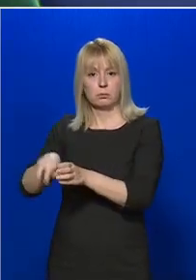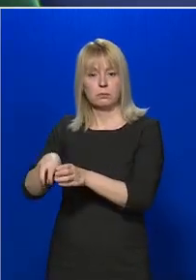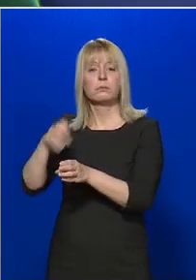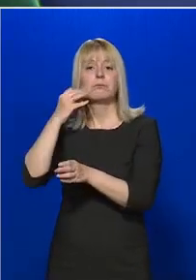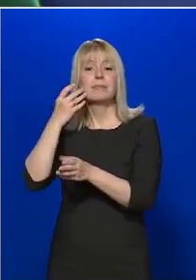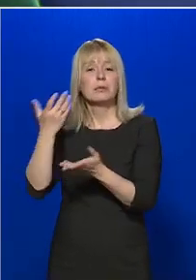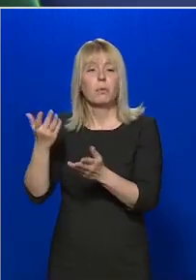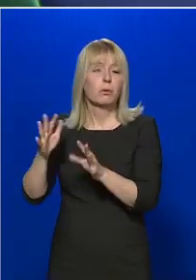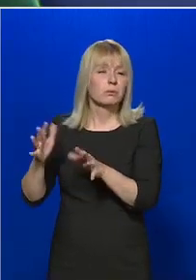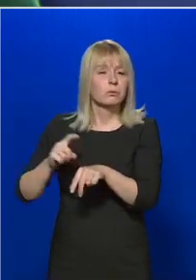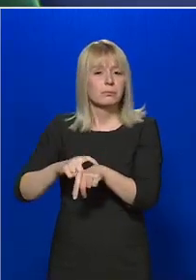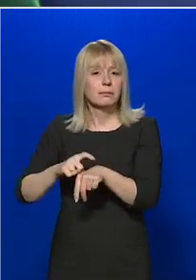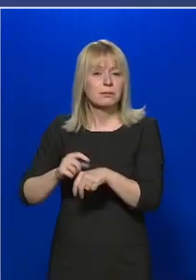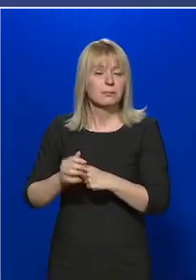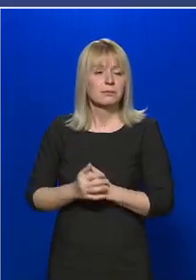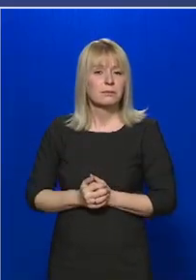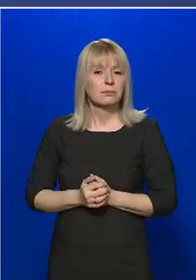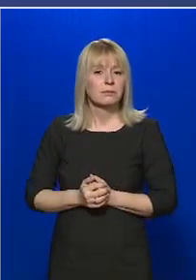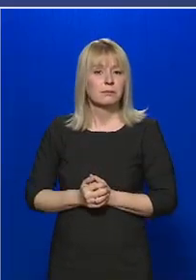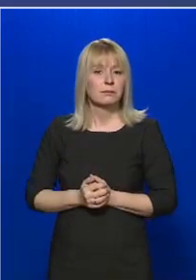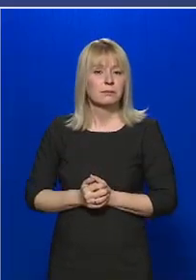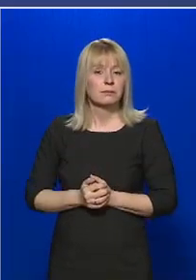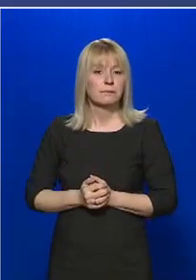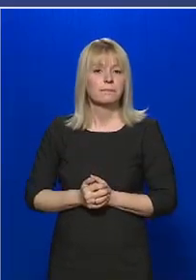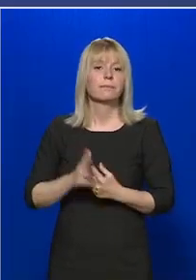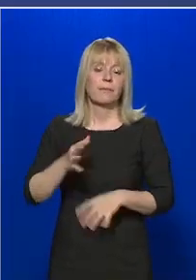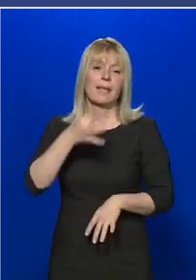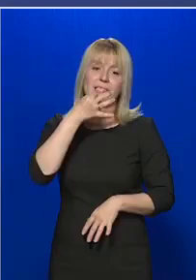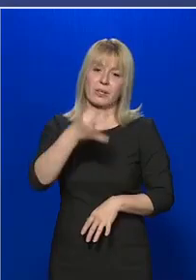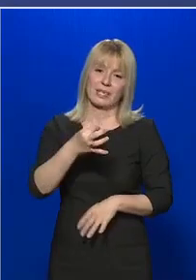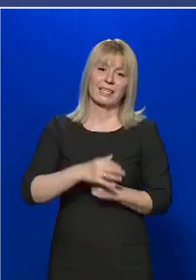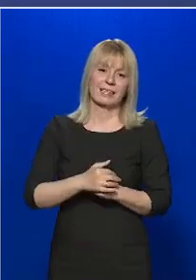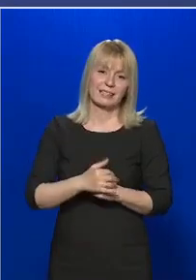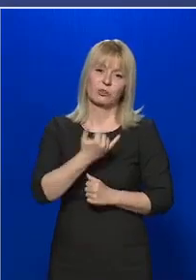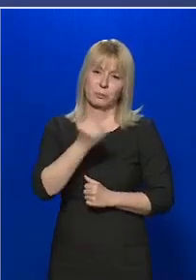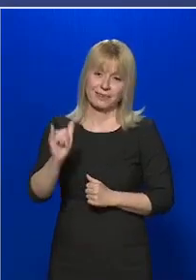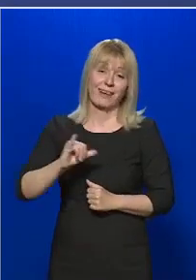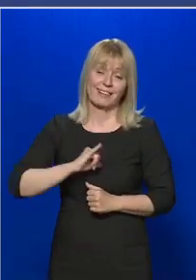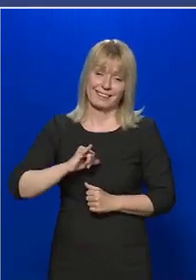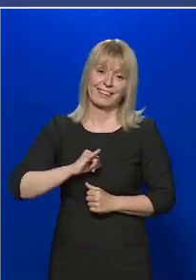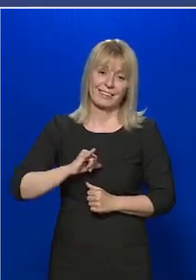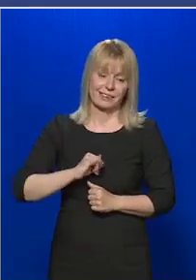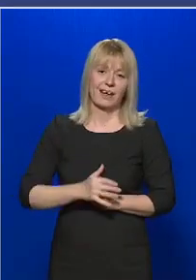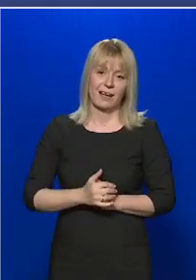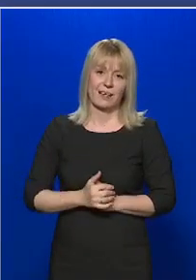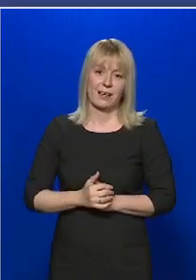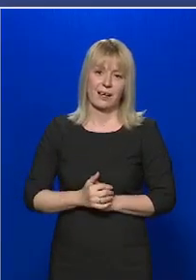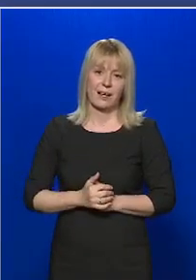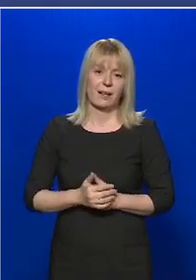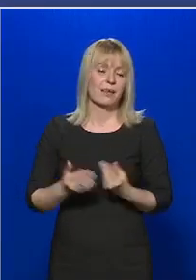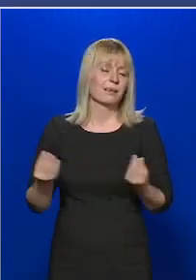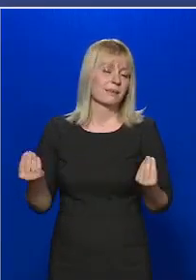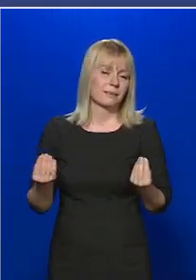fázisába? Ez a kérdés mindenkit nagyon érdekel, hiszen